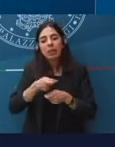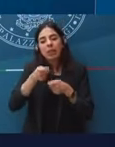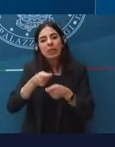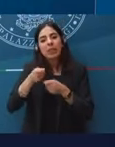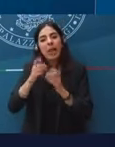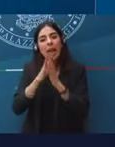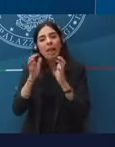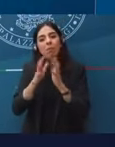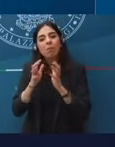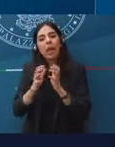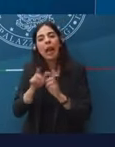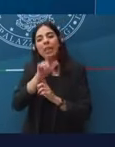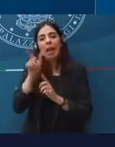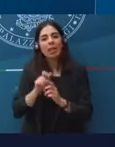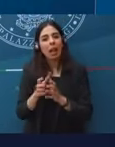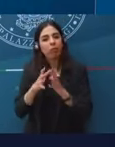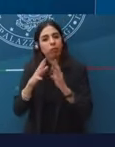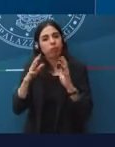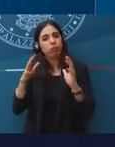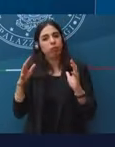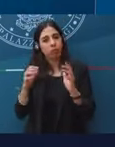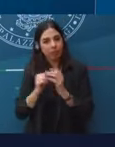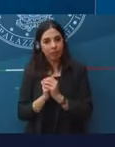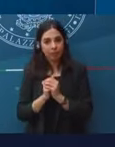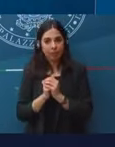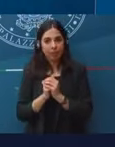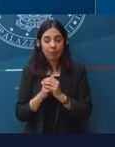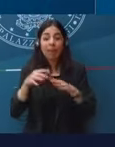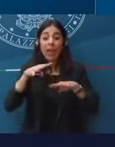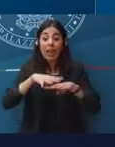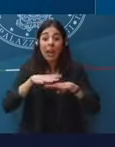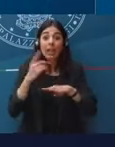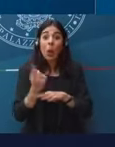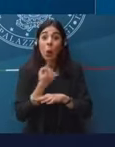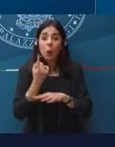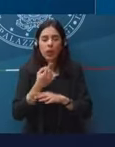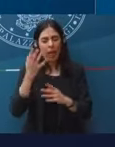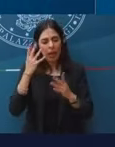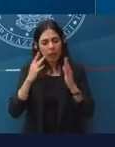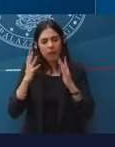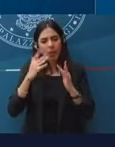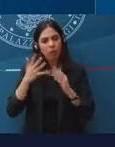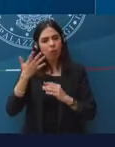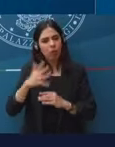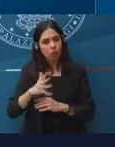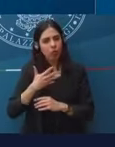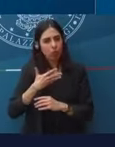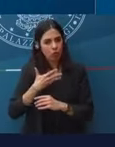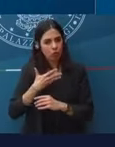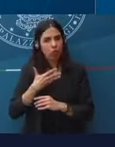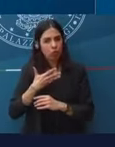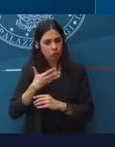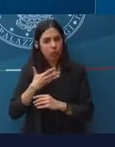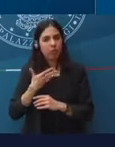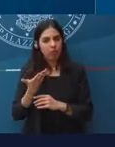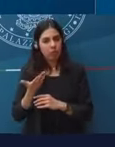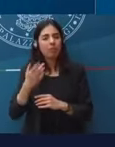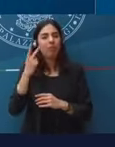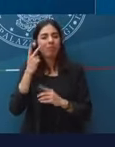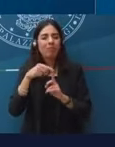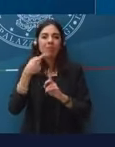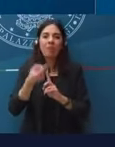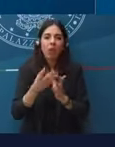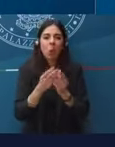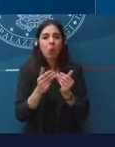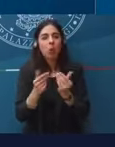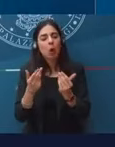Su Rete Unica vi sono riflessioni in corso. Vedremo quali saranno le soluzioni. credo che è importante pensare